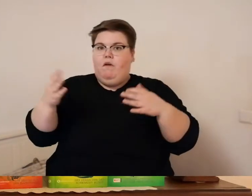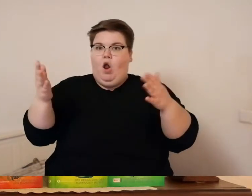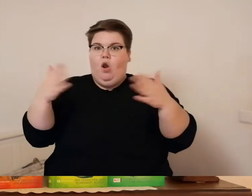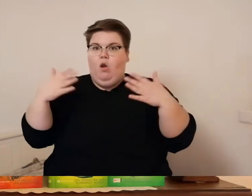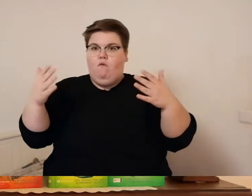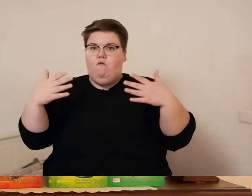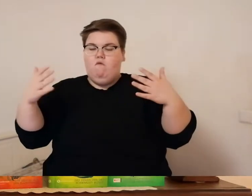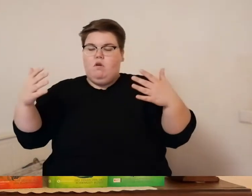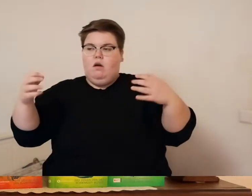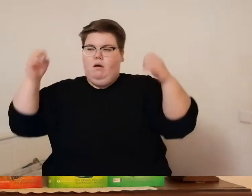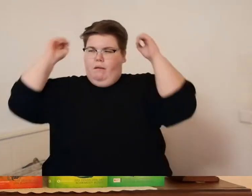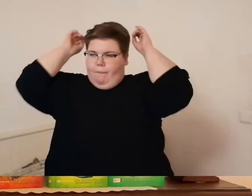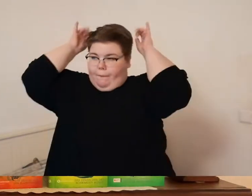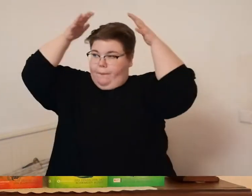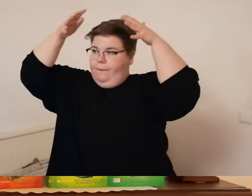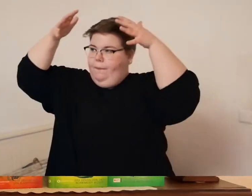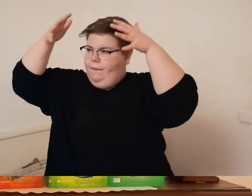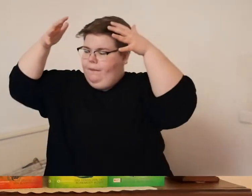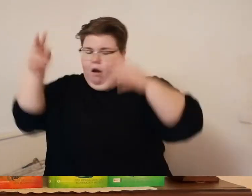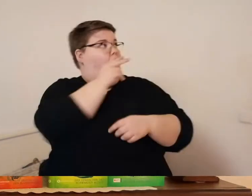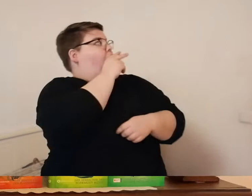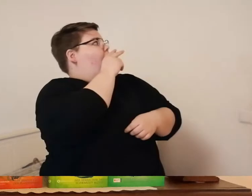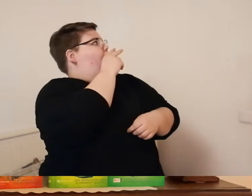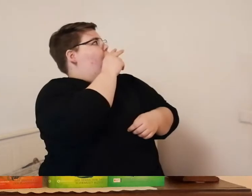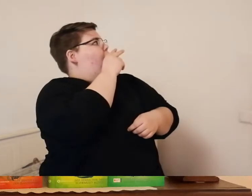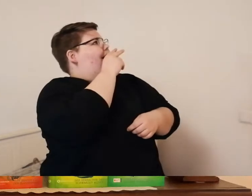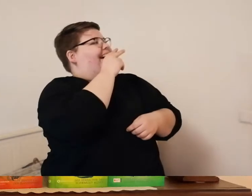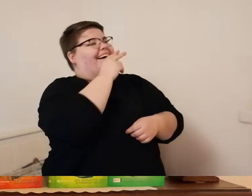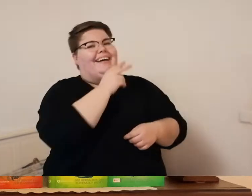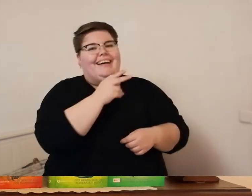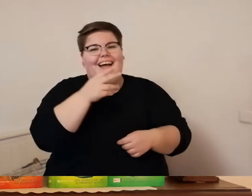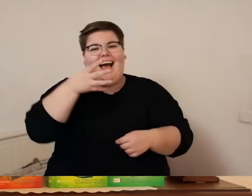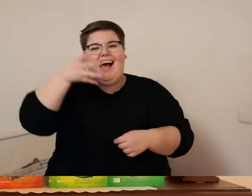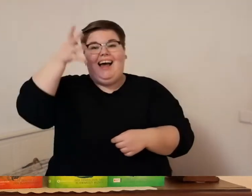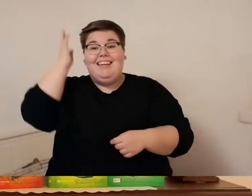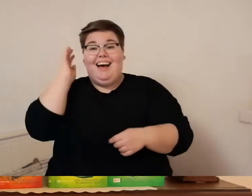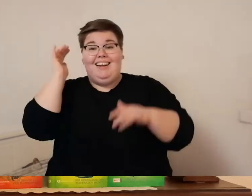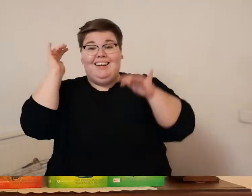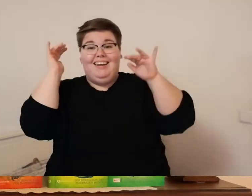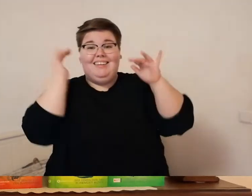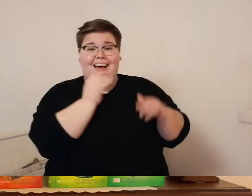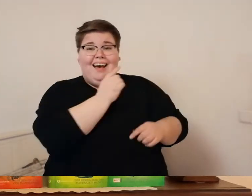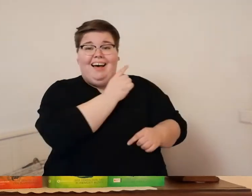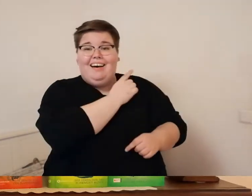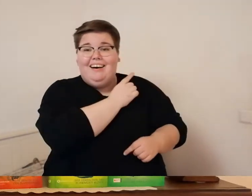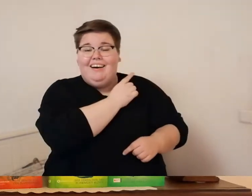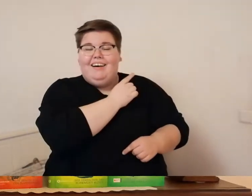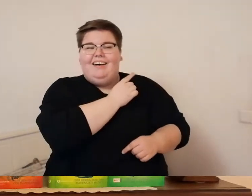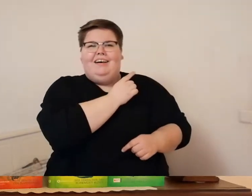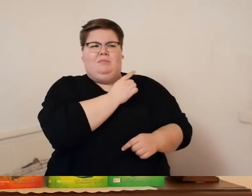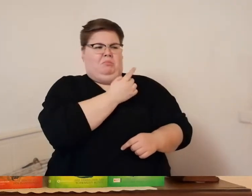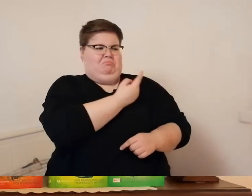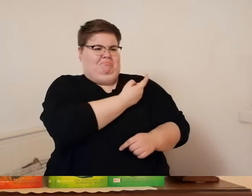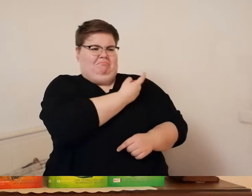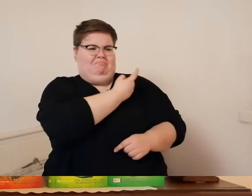schnaubend hinter ihm wie sie sich ihm so leise hatte nähern können war ihm ein rätsel war sie die ganze